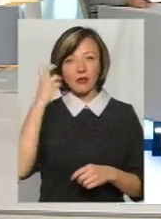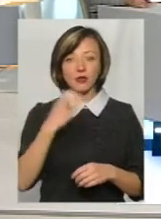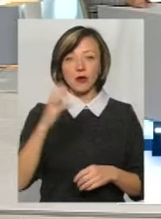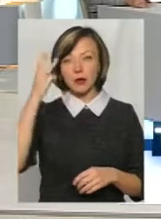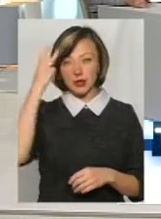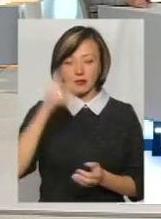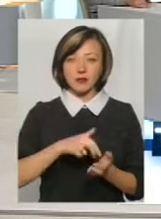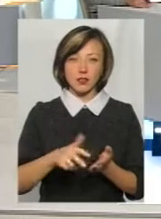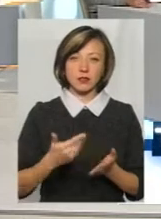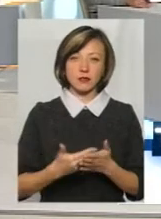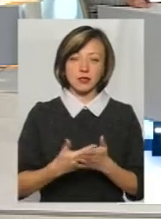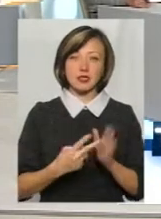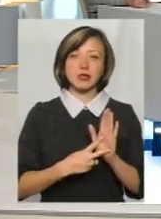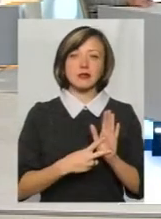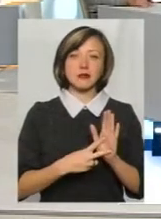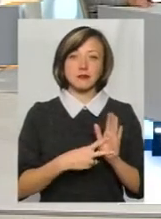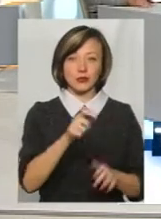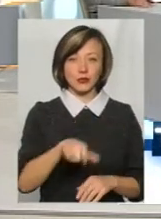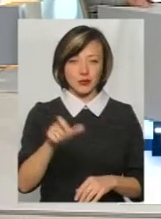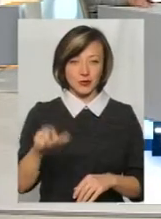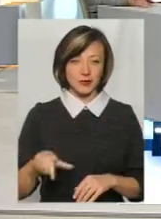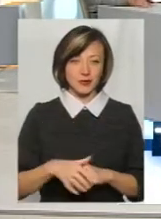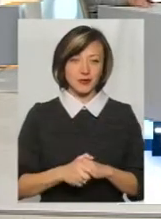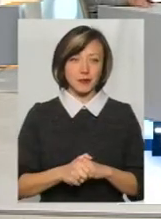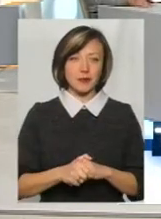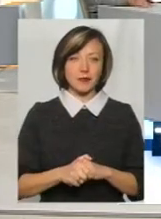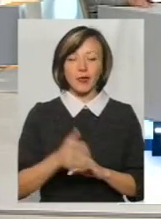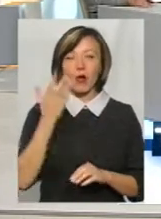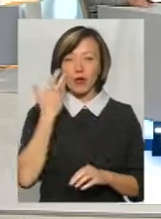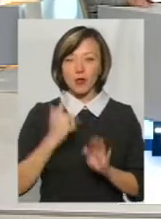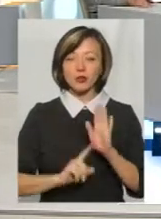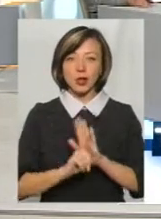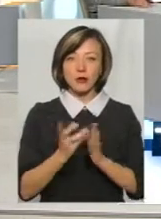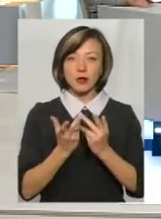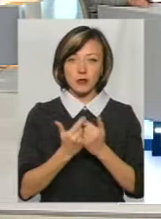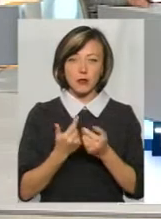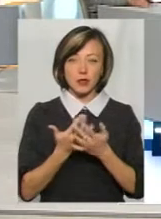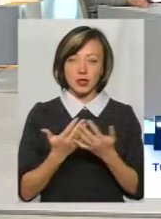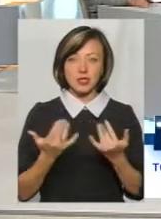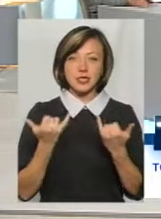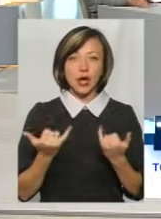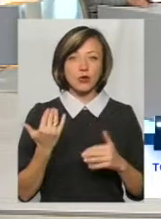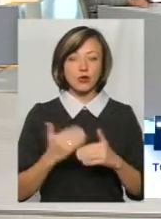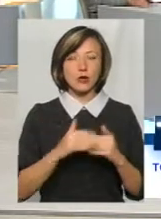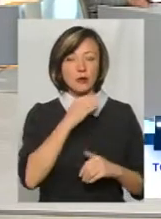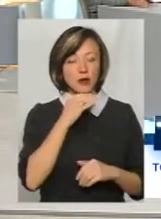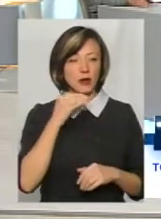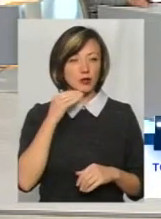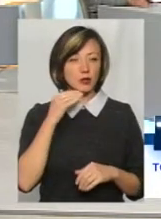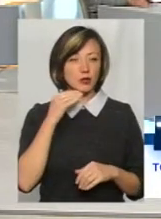В Хмельницькому вийшло там сім, так, здається, чи вісім. Відлік, да, відлік, ну, там різ по-різному. Зараз вже багато